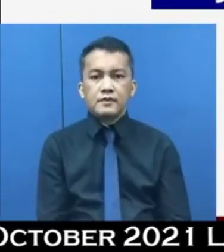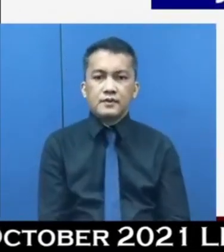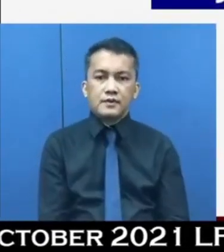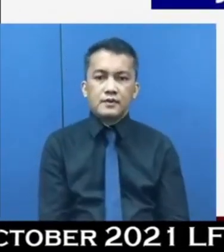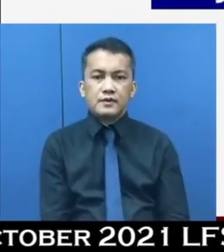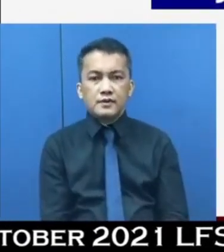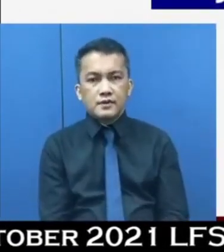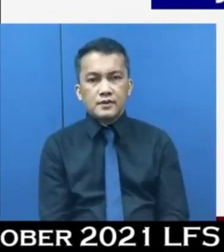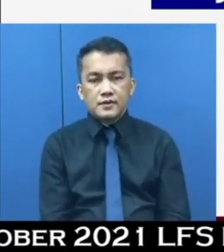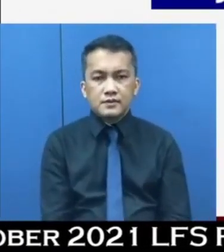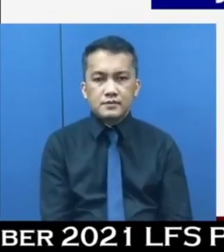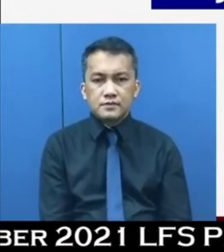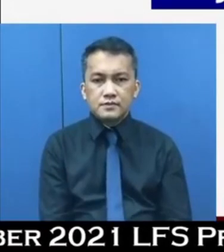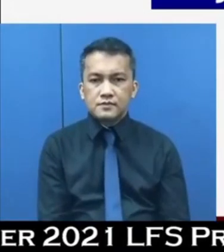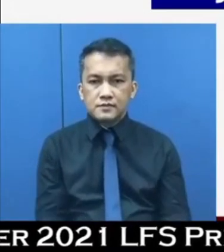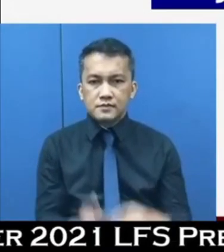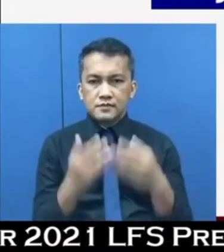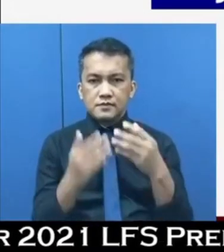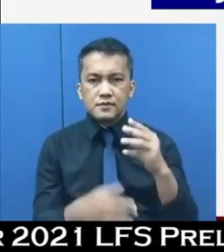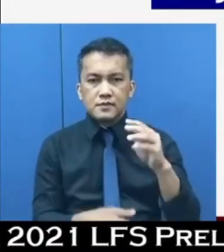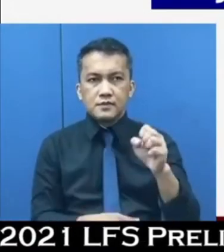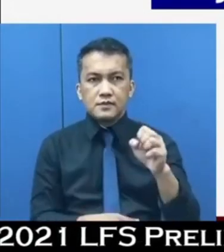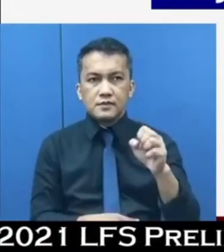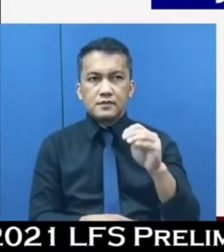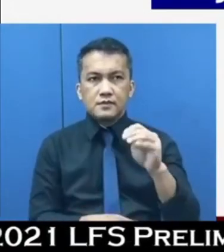thank you very much NS Mapa